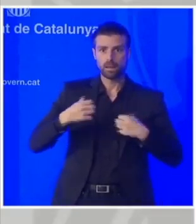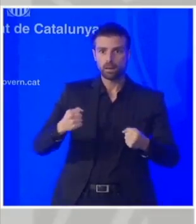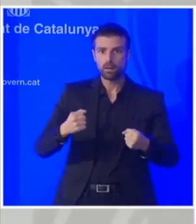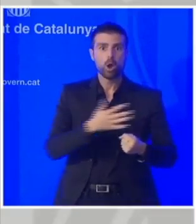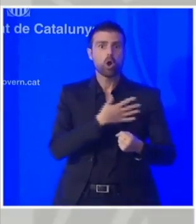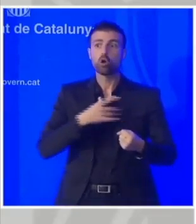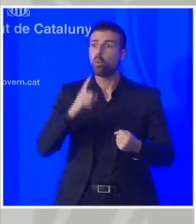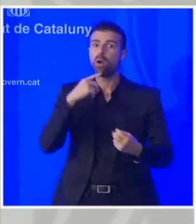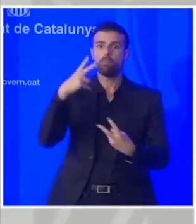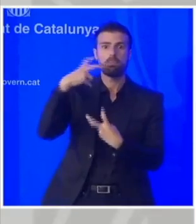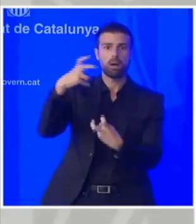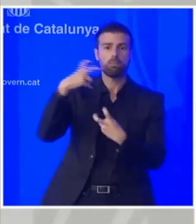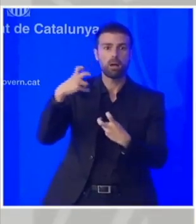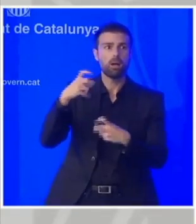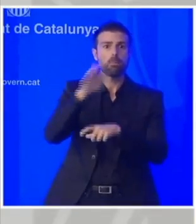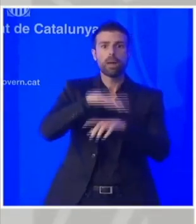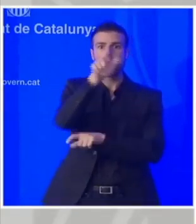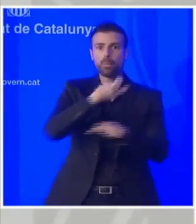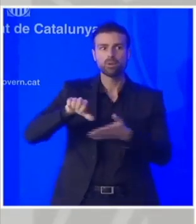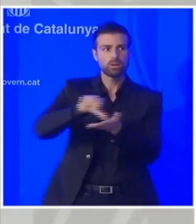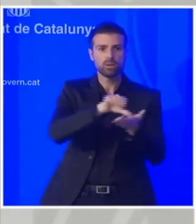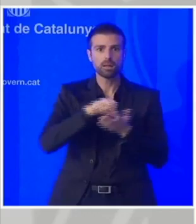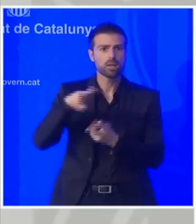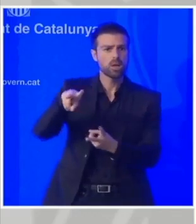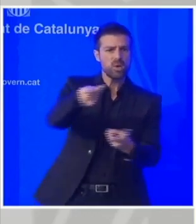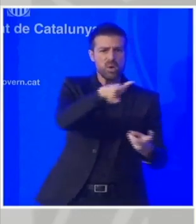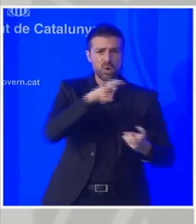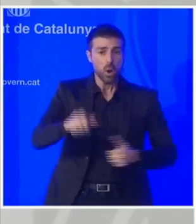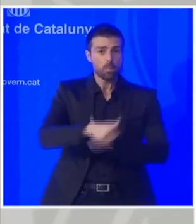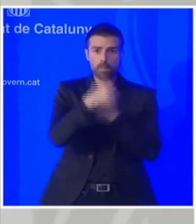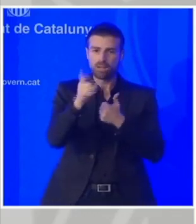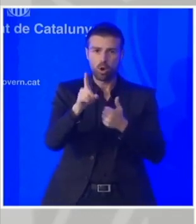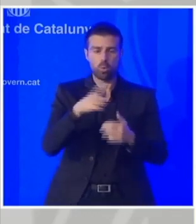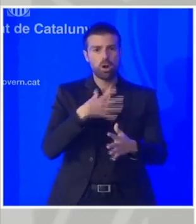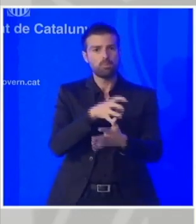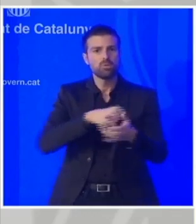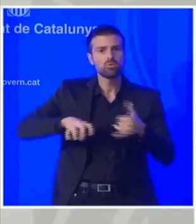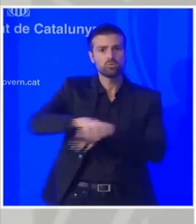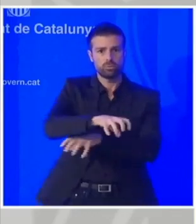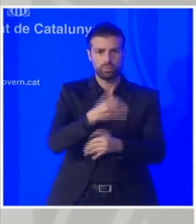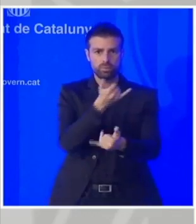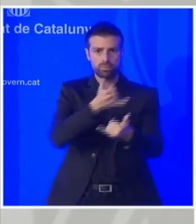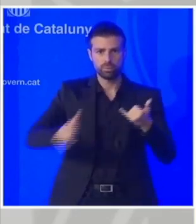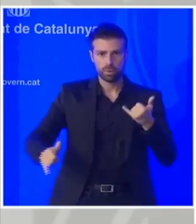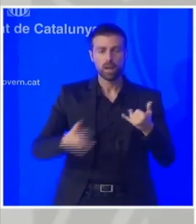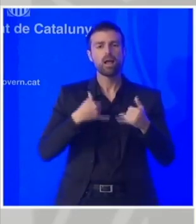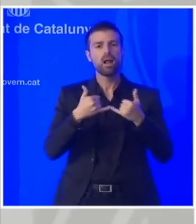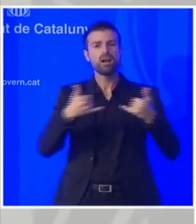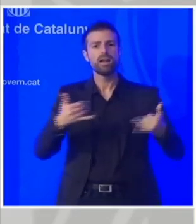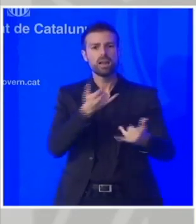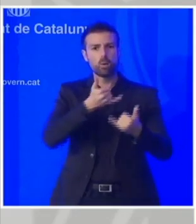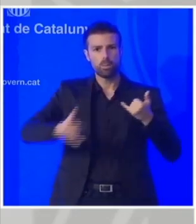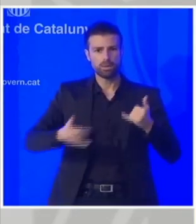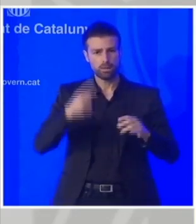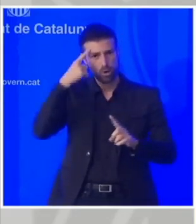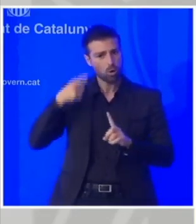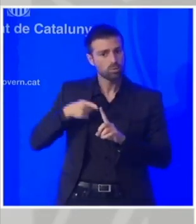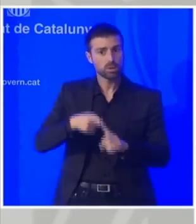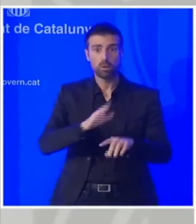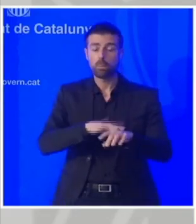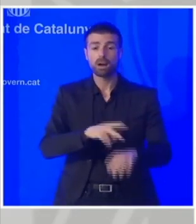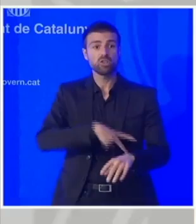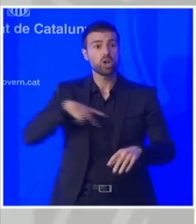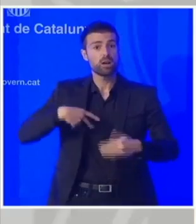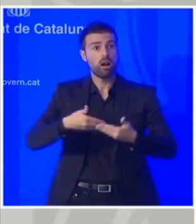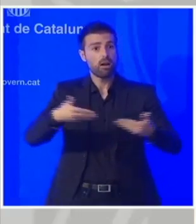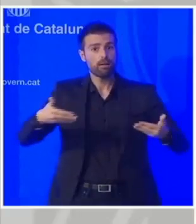tributació a la població i per tant el que volem és que s'acabi sufragant amb línies concretes de compensació ja sigui a nivell general